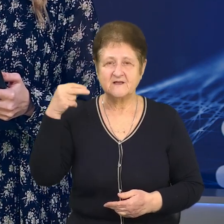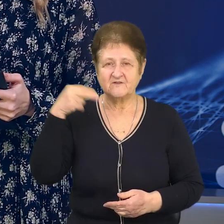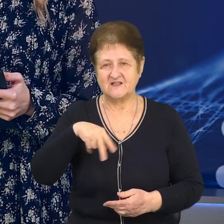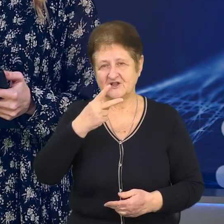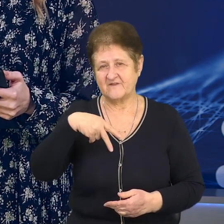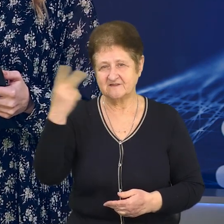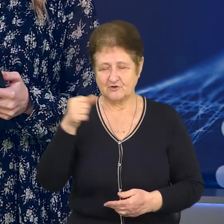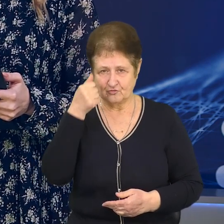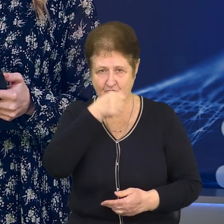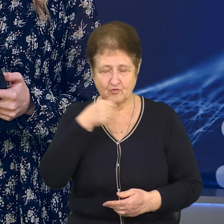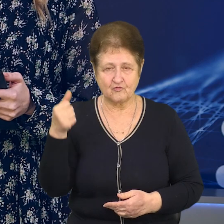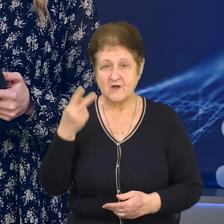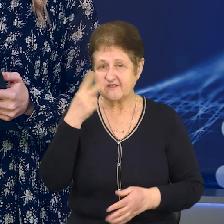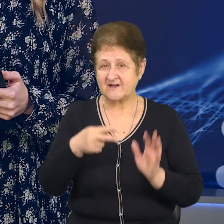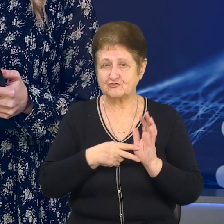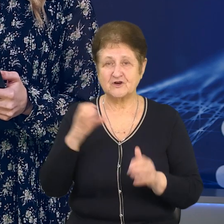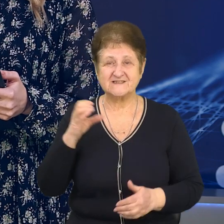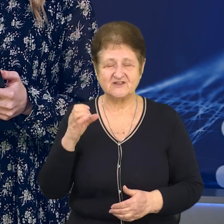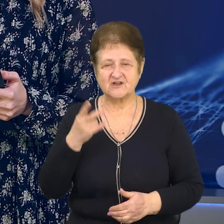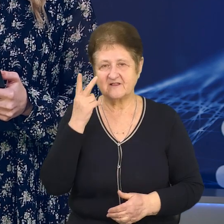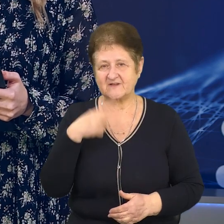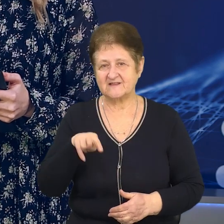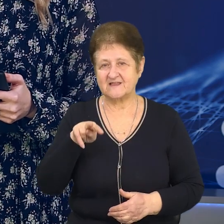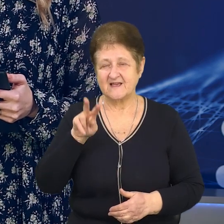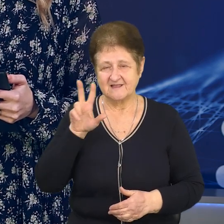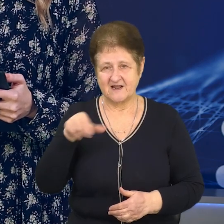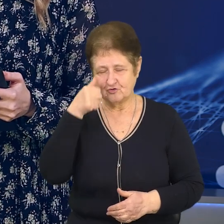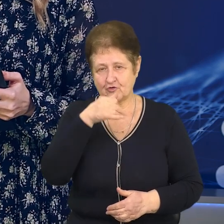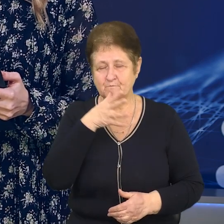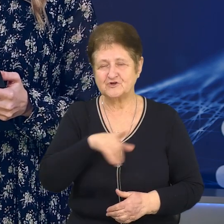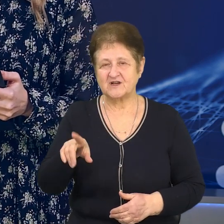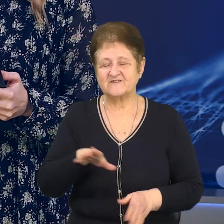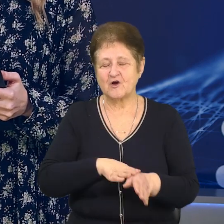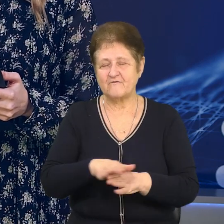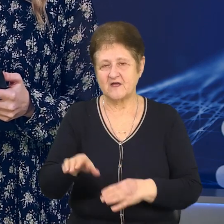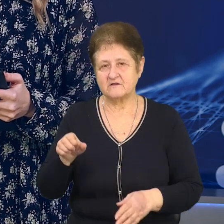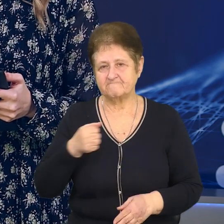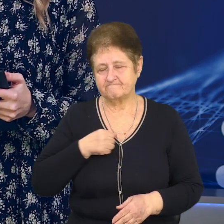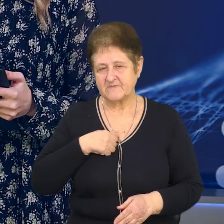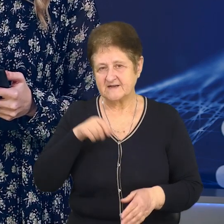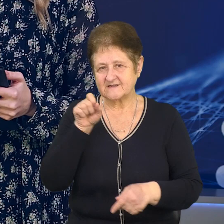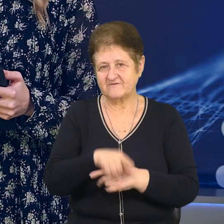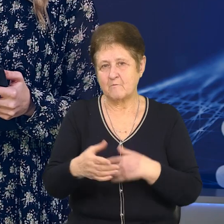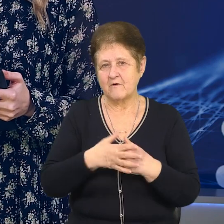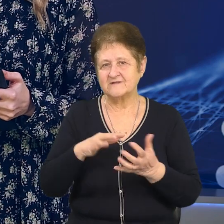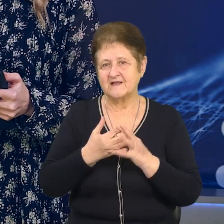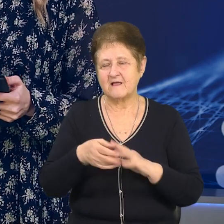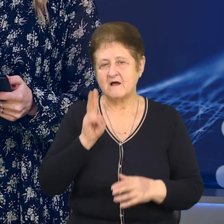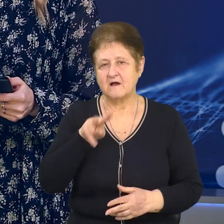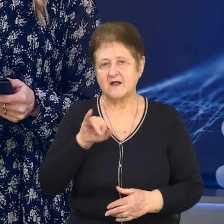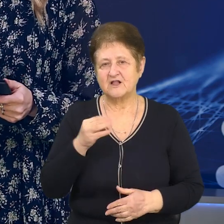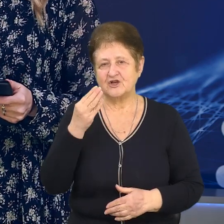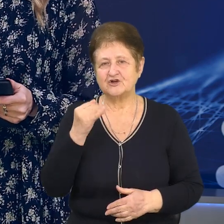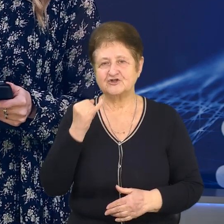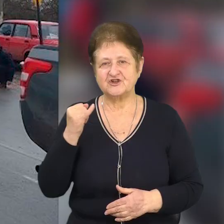року. 27 січня 2023 року під час виконання бойового завдання поблизу села Кліщівка на Донеччині